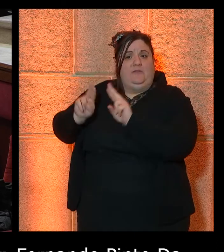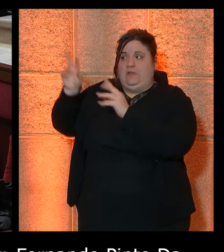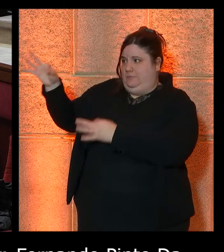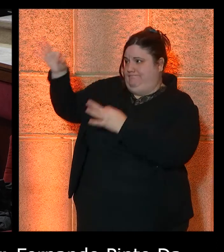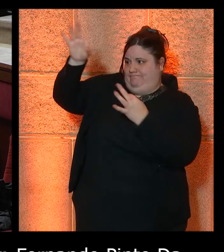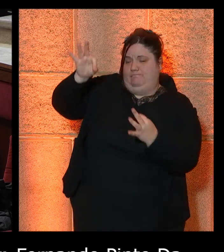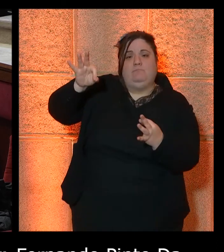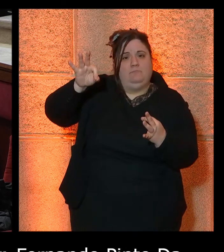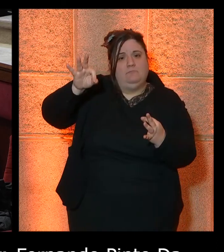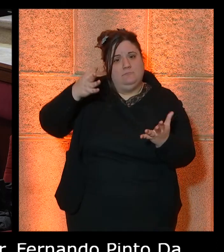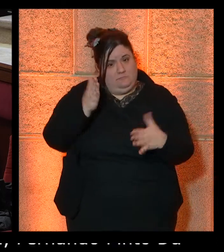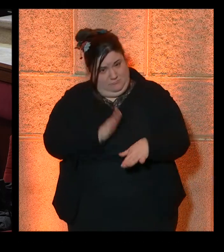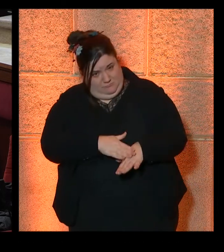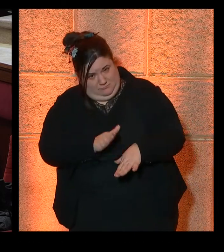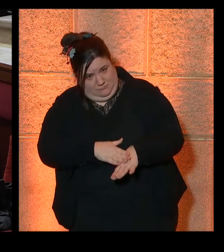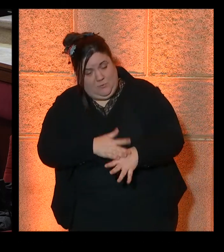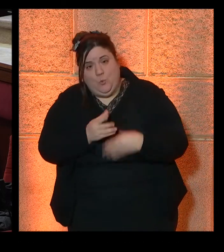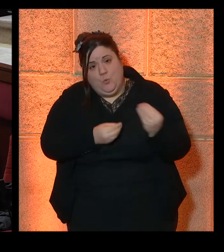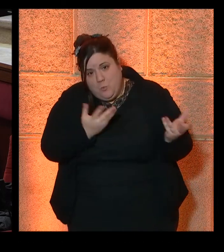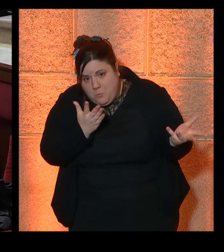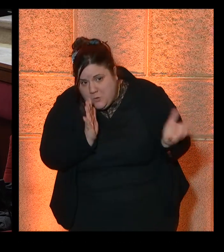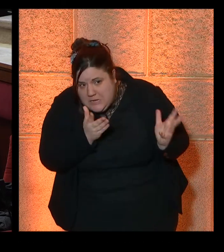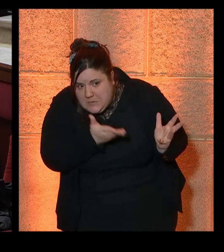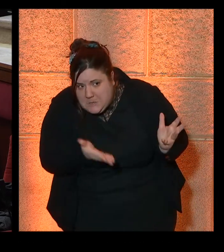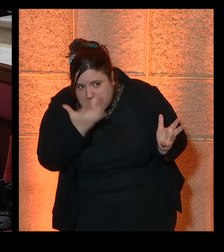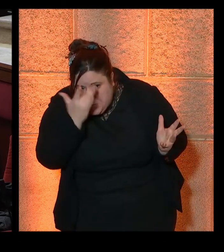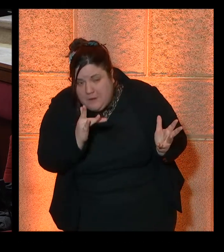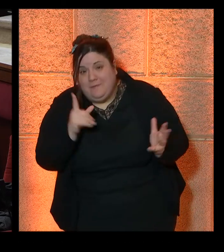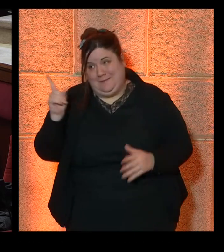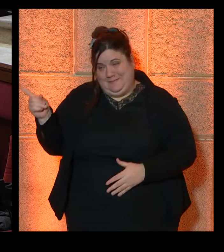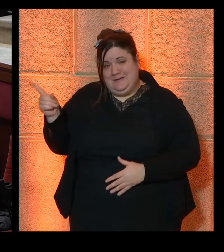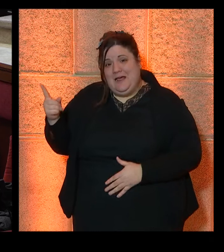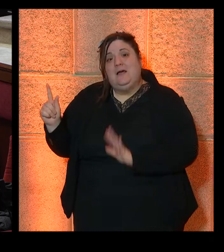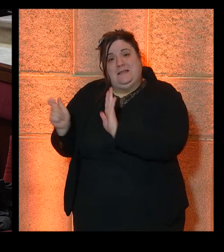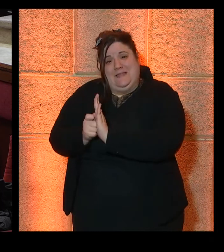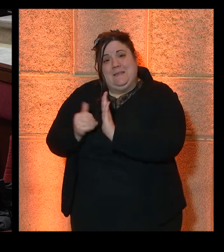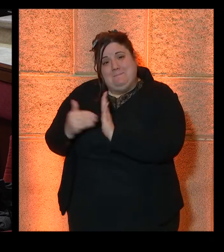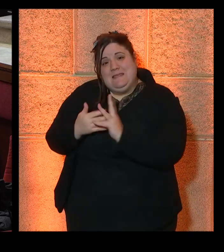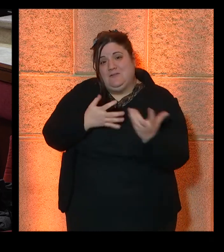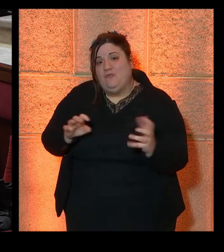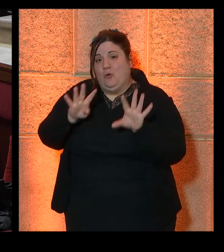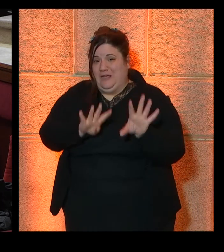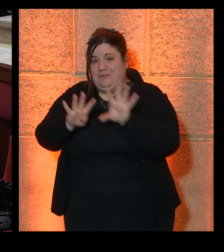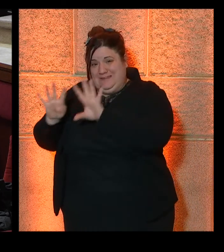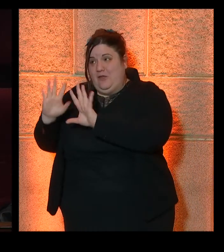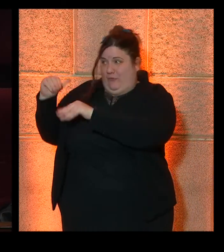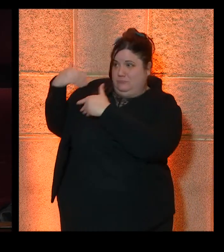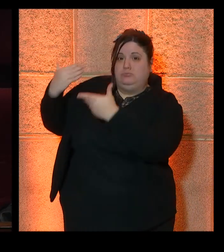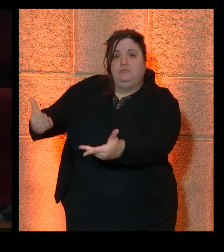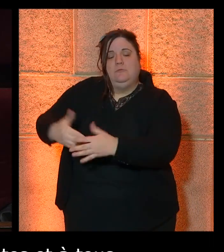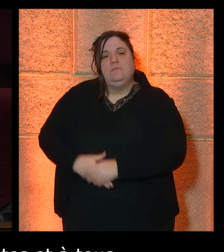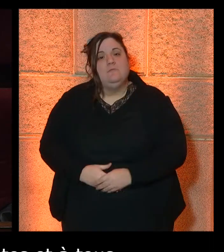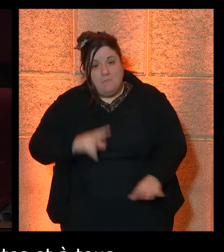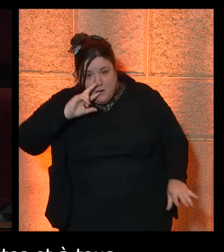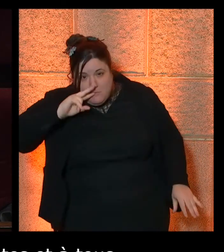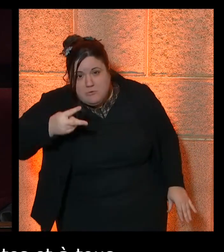rappeler ou le dire tout simplement, existent depuis 1999. Je n pas ma langue qui a fourché, je n